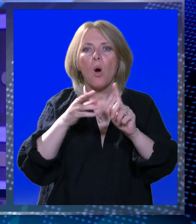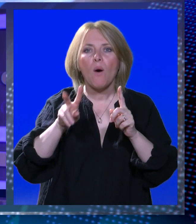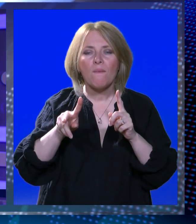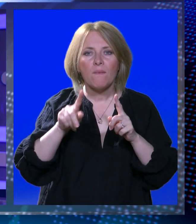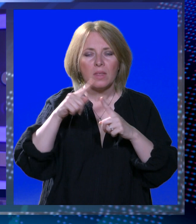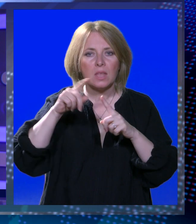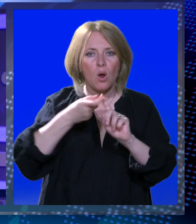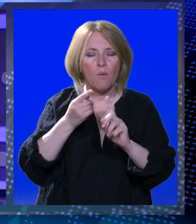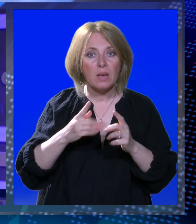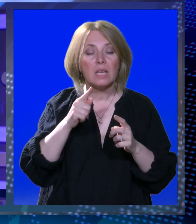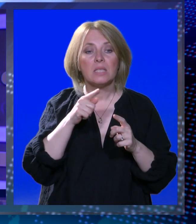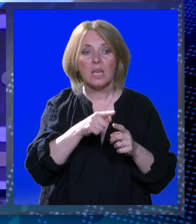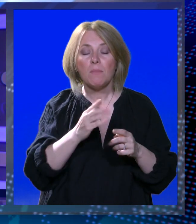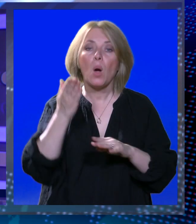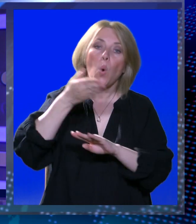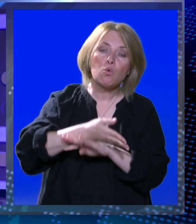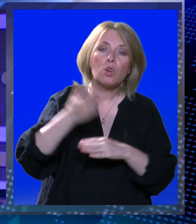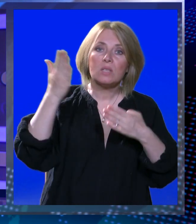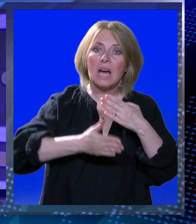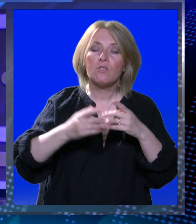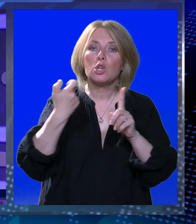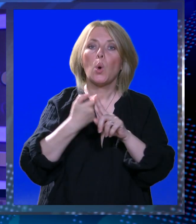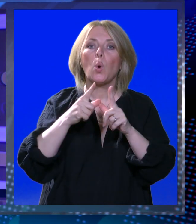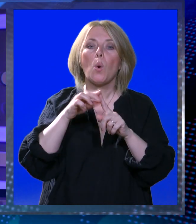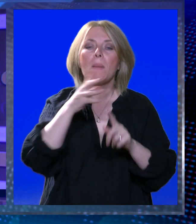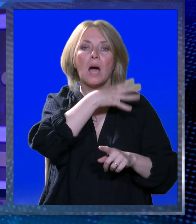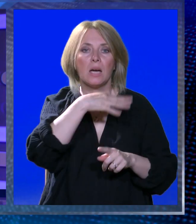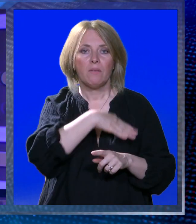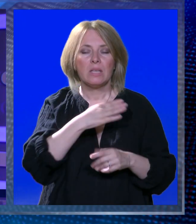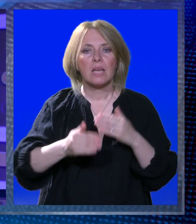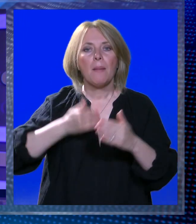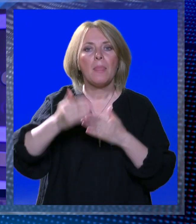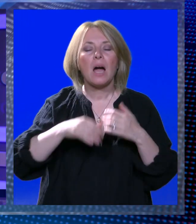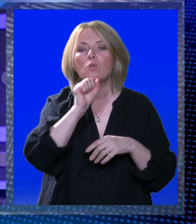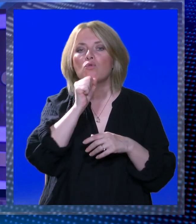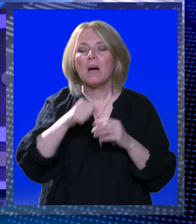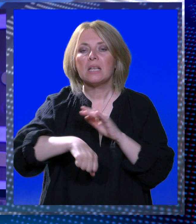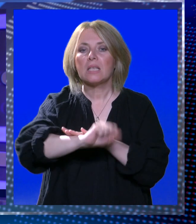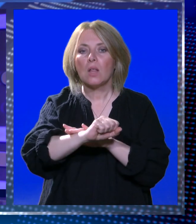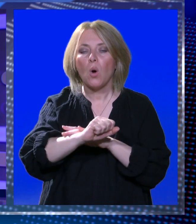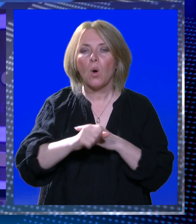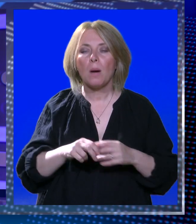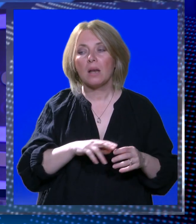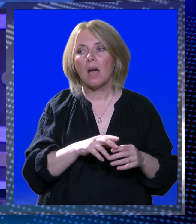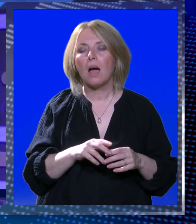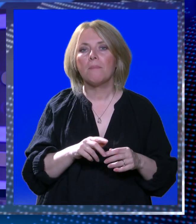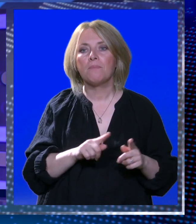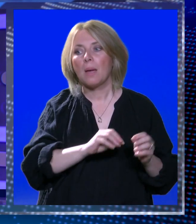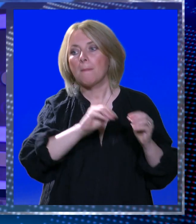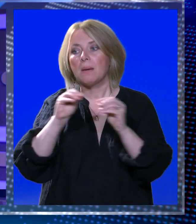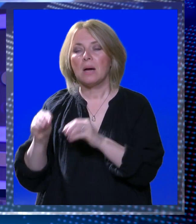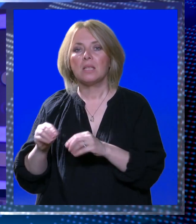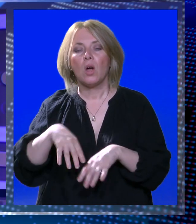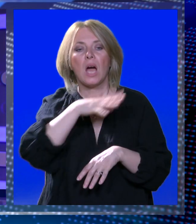plasman u završnicu kupa Hrvatske. A nakon županijskog nogometa, poštovani gledatelji, okrećemo